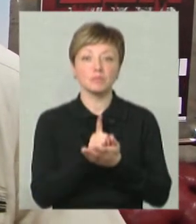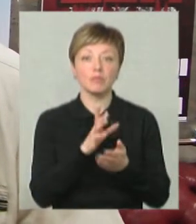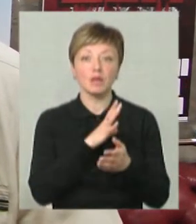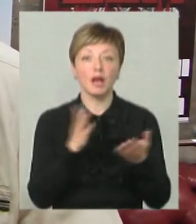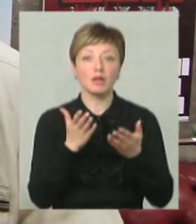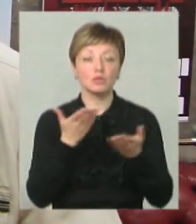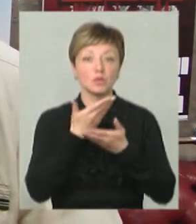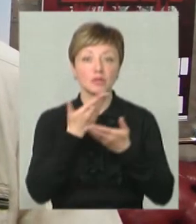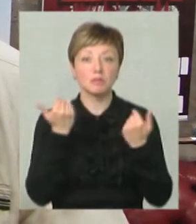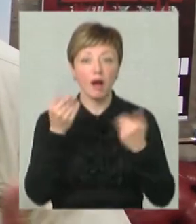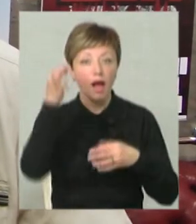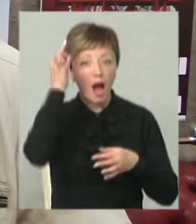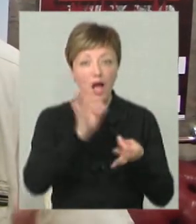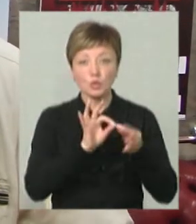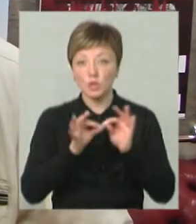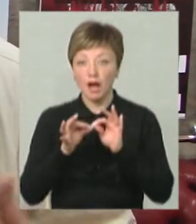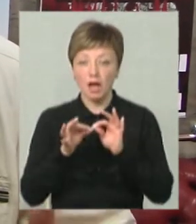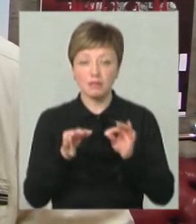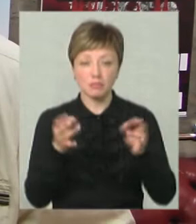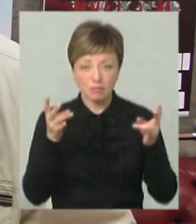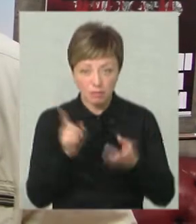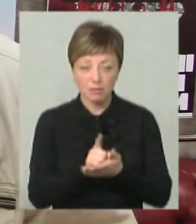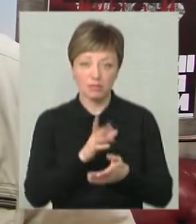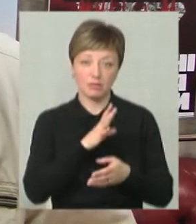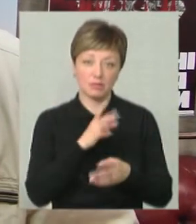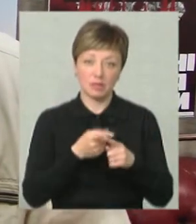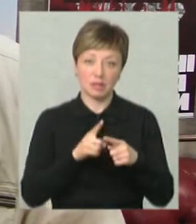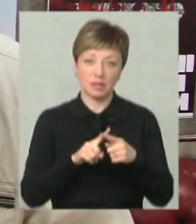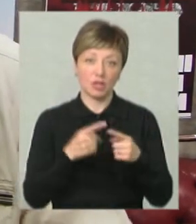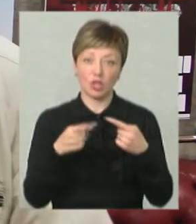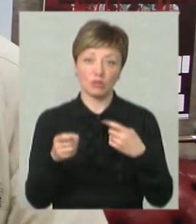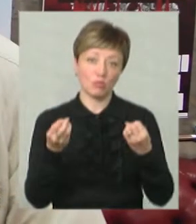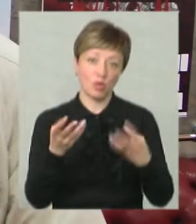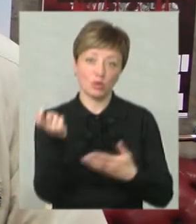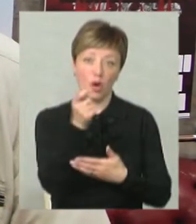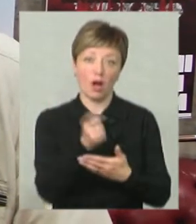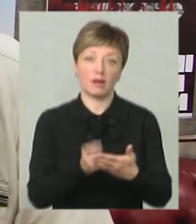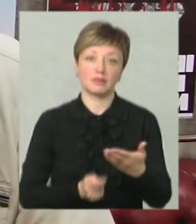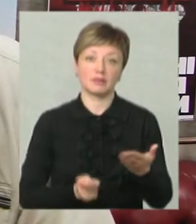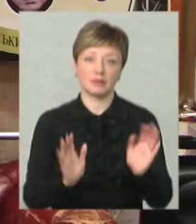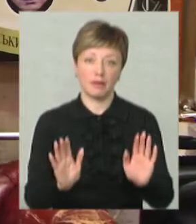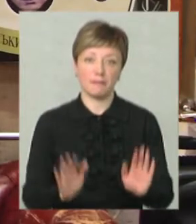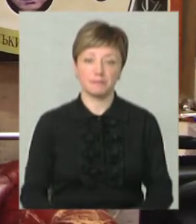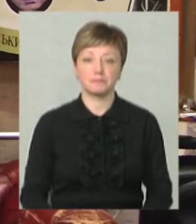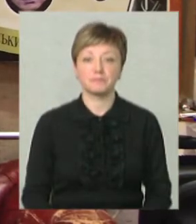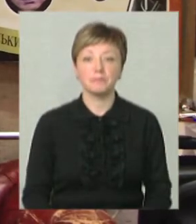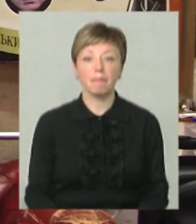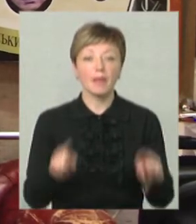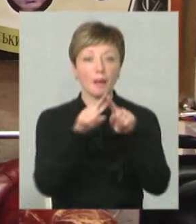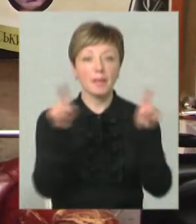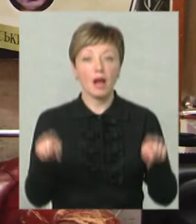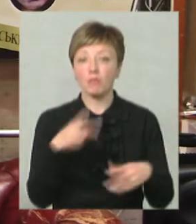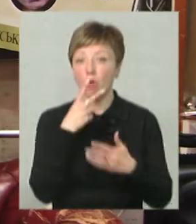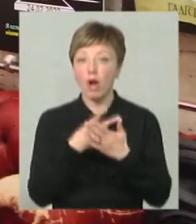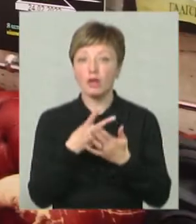Якщо немає асоціації, немає того якогось, то інакше це буде просто картинка. Плакат показує